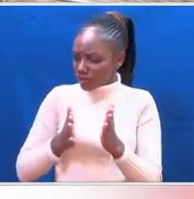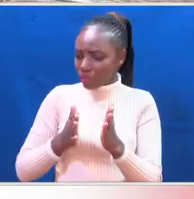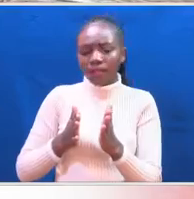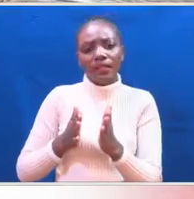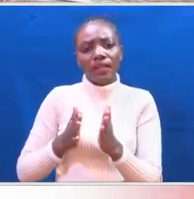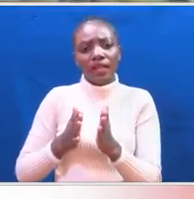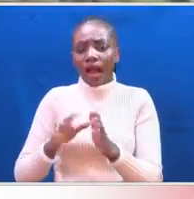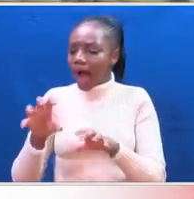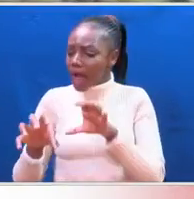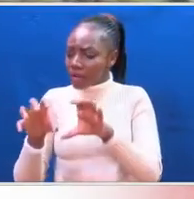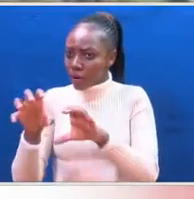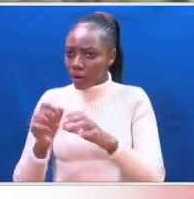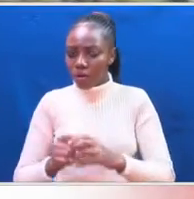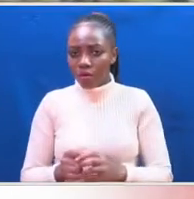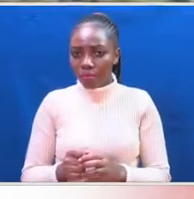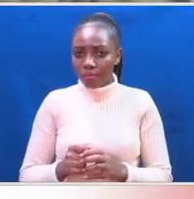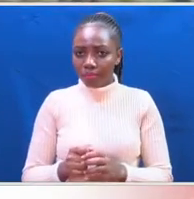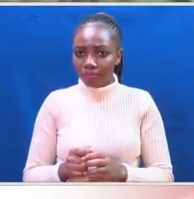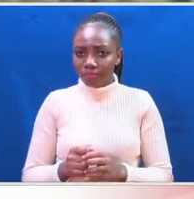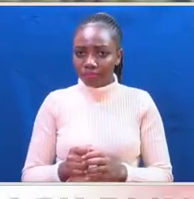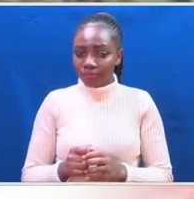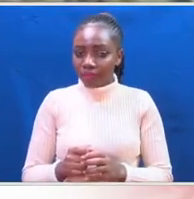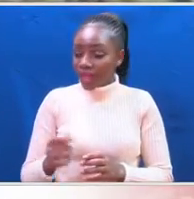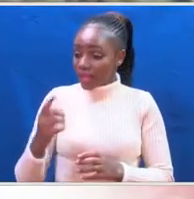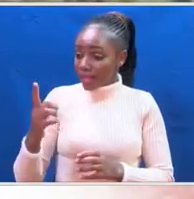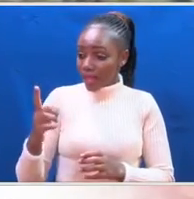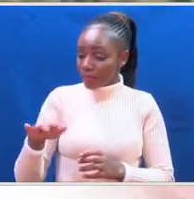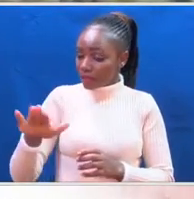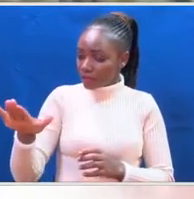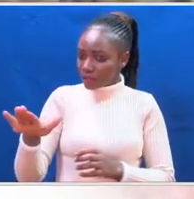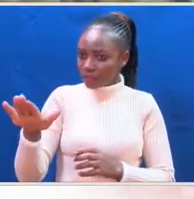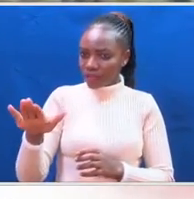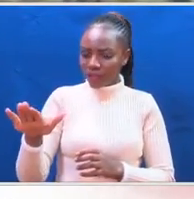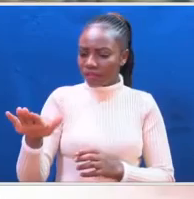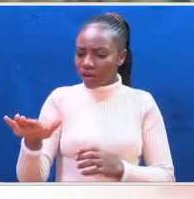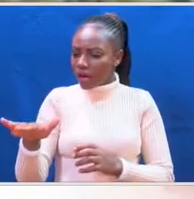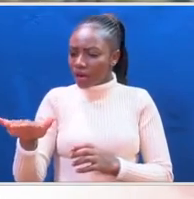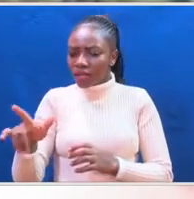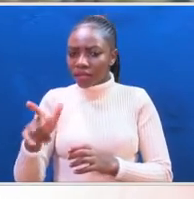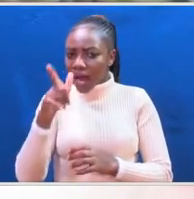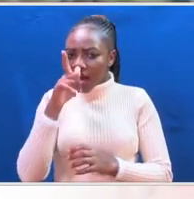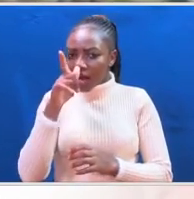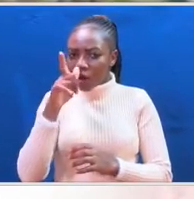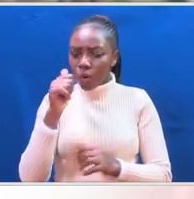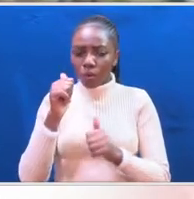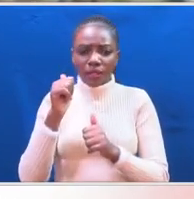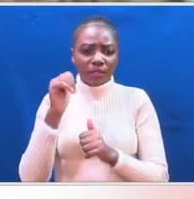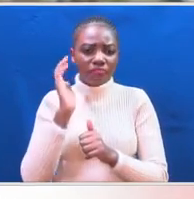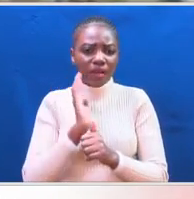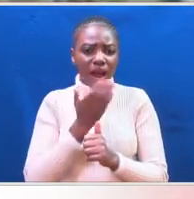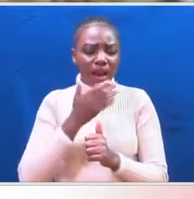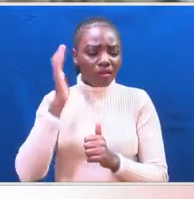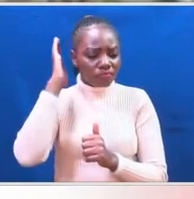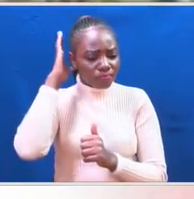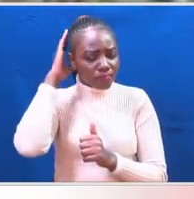world. Maangeliweza kusaliza hakiwa pale changwani, sababu hiki falu weuzi, ama wanakua na uweza ya